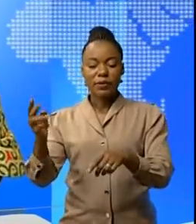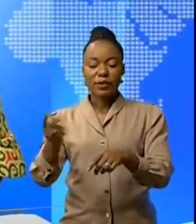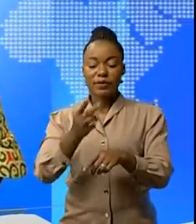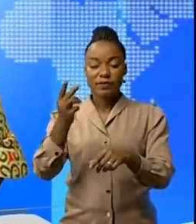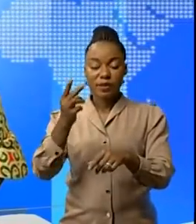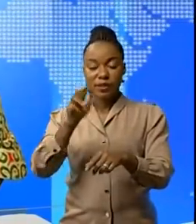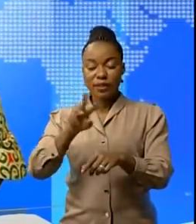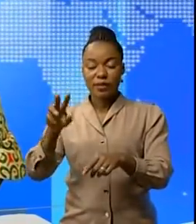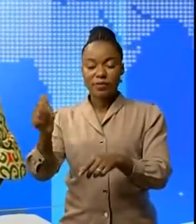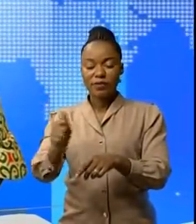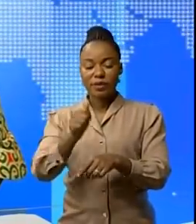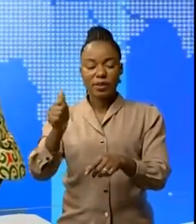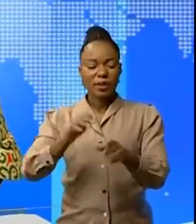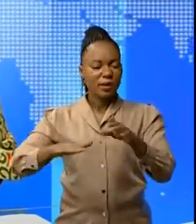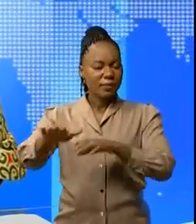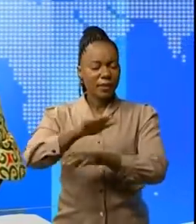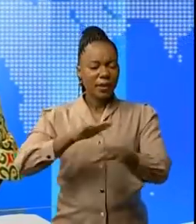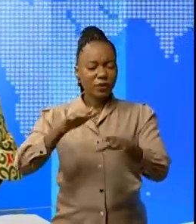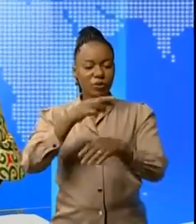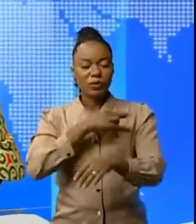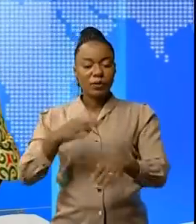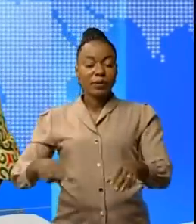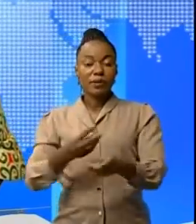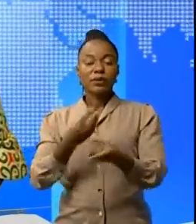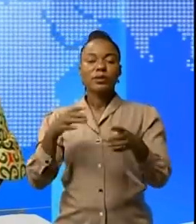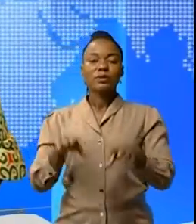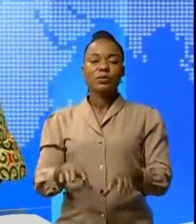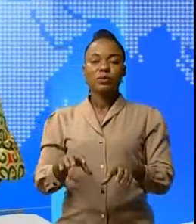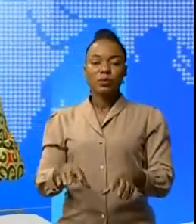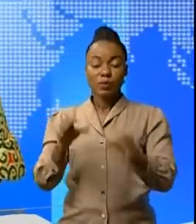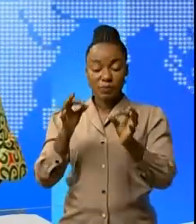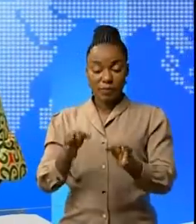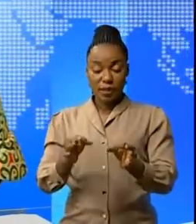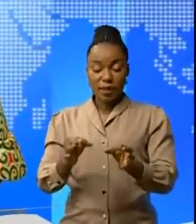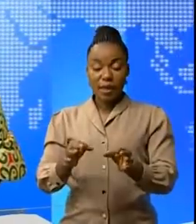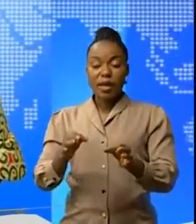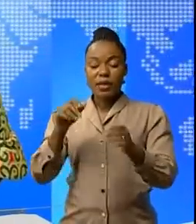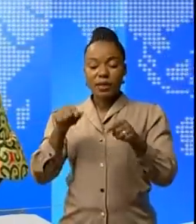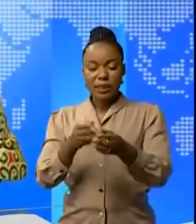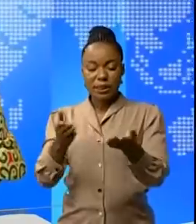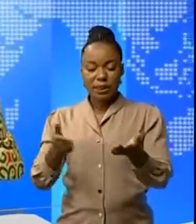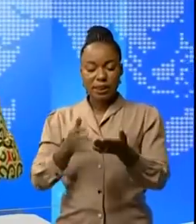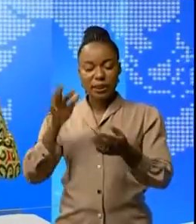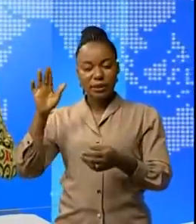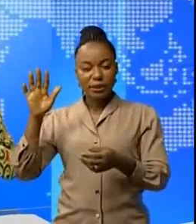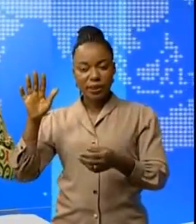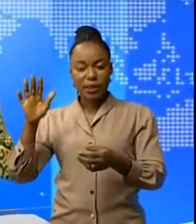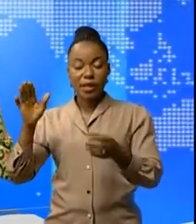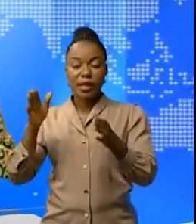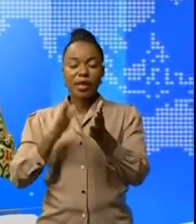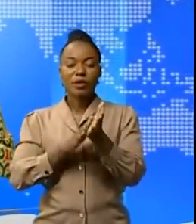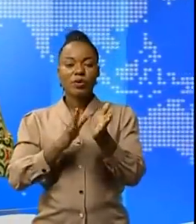de la République démocratique du Congo ici à Kinshasa-en-Sélie l'école Valeurs de Christ a respecté le calendrier